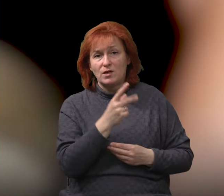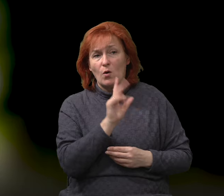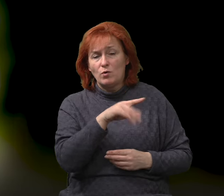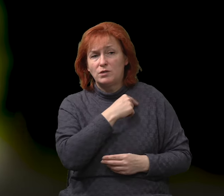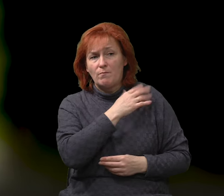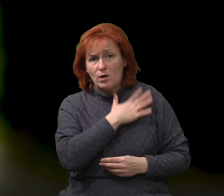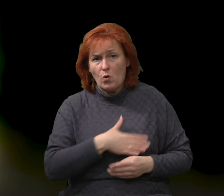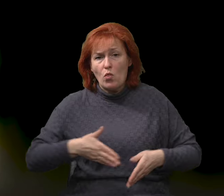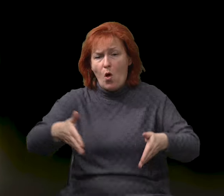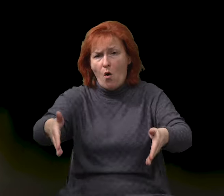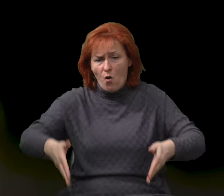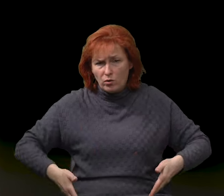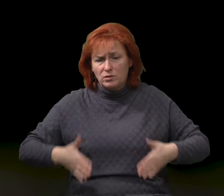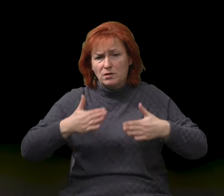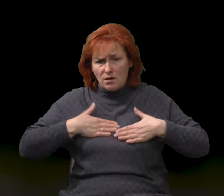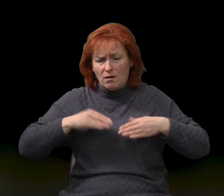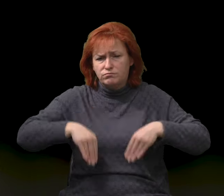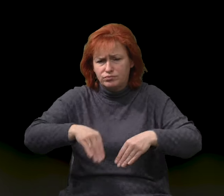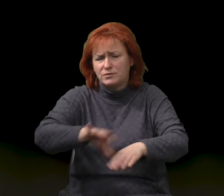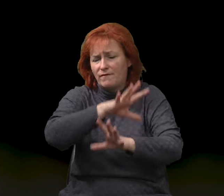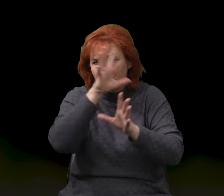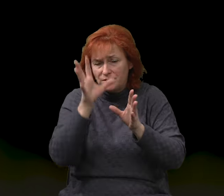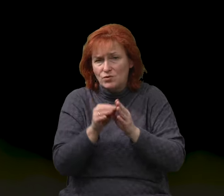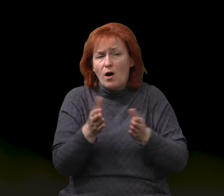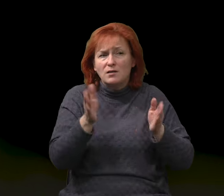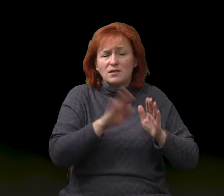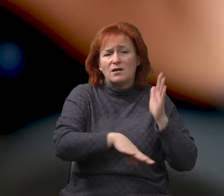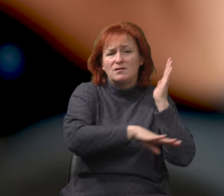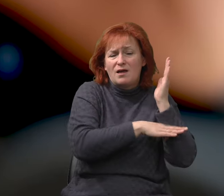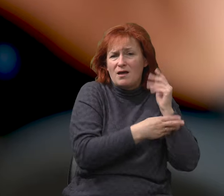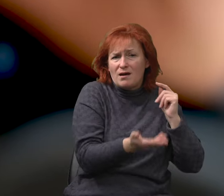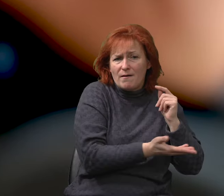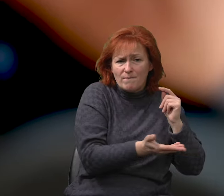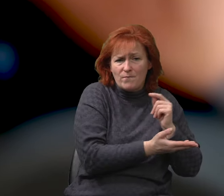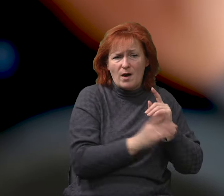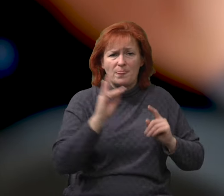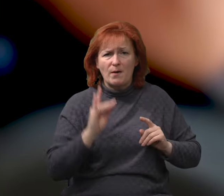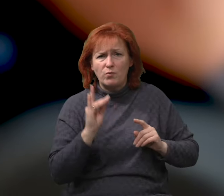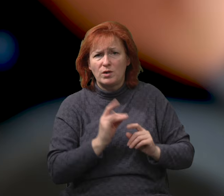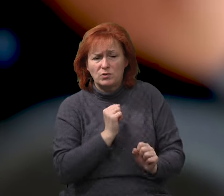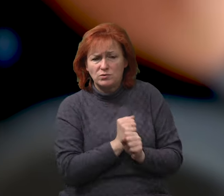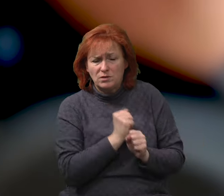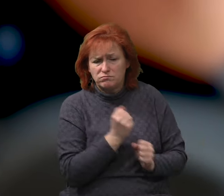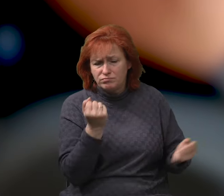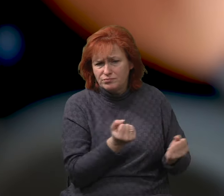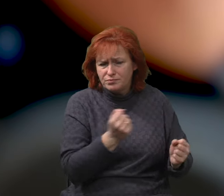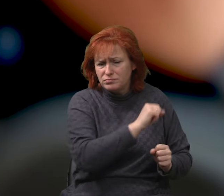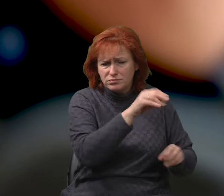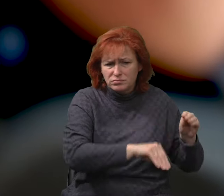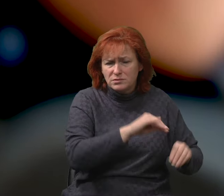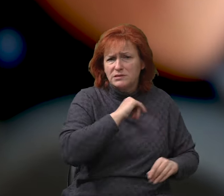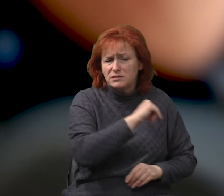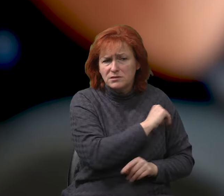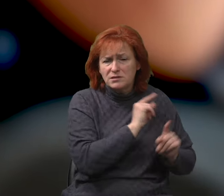Огородна мені, але ж решту обрізає дерева, табуретку змайстрував. Тобто те, що